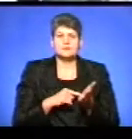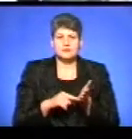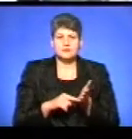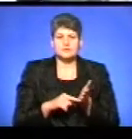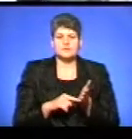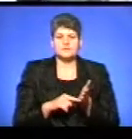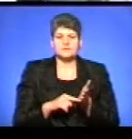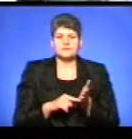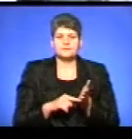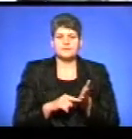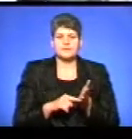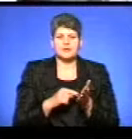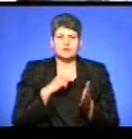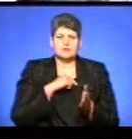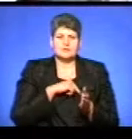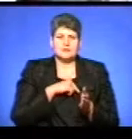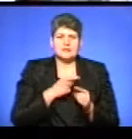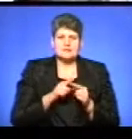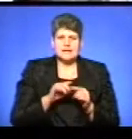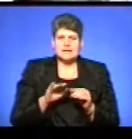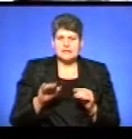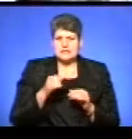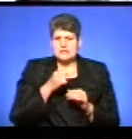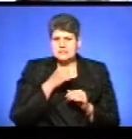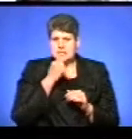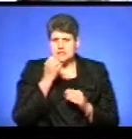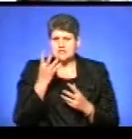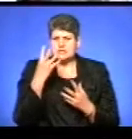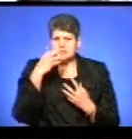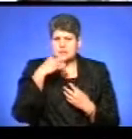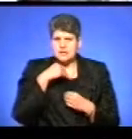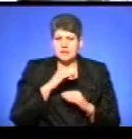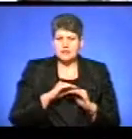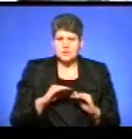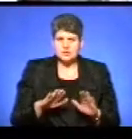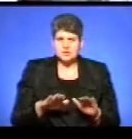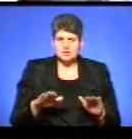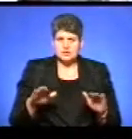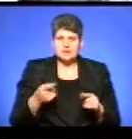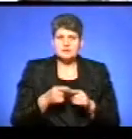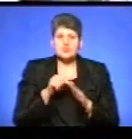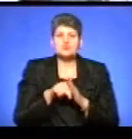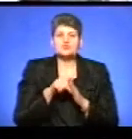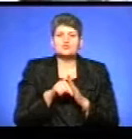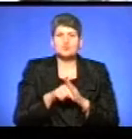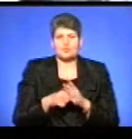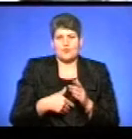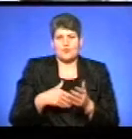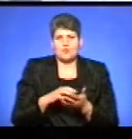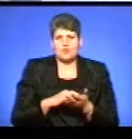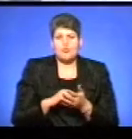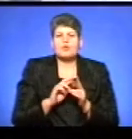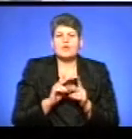один рядок, який припав мені в душу, це діти старші поїли менших, який відображає всю сутність Голодомору, як тоді було.